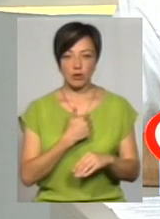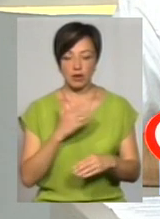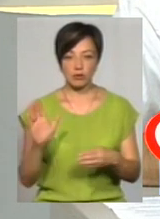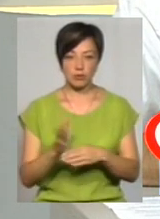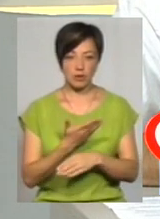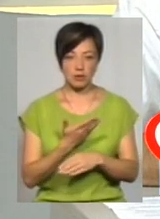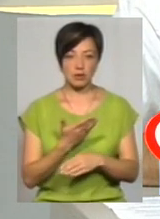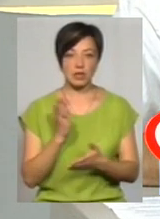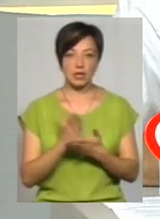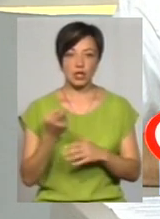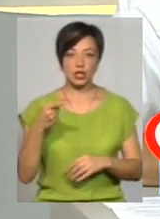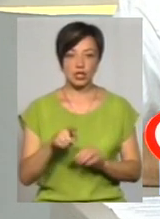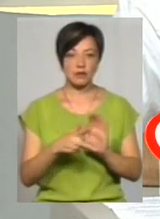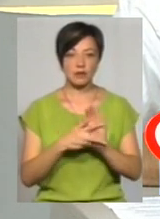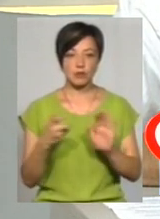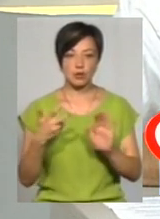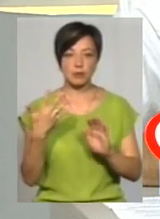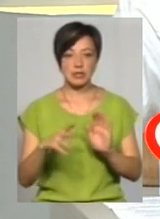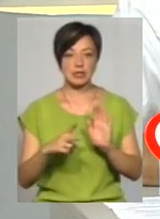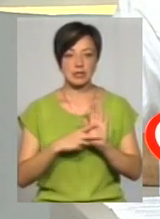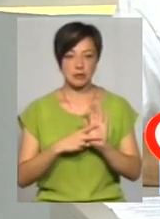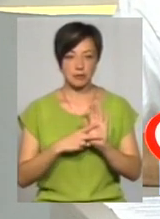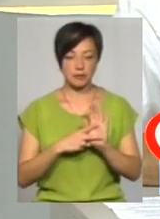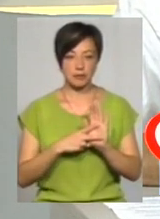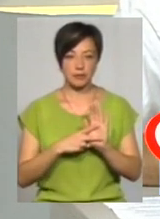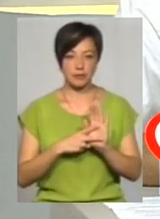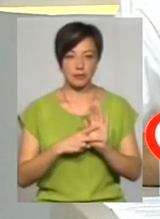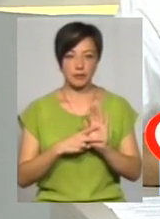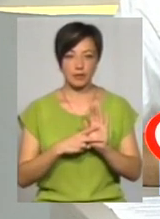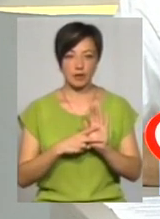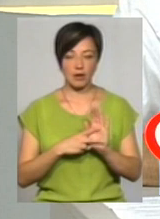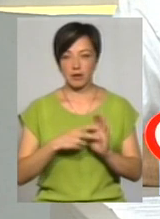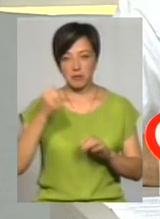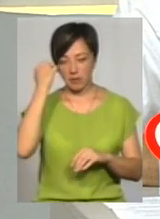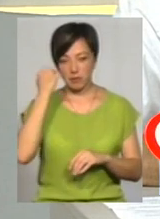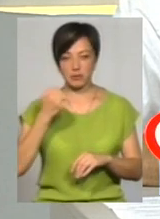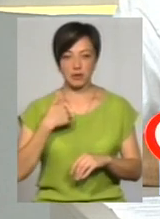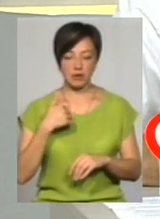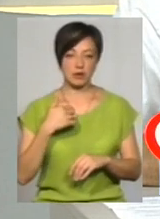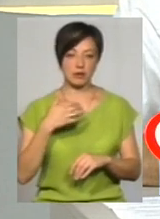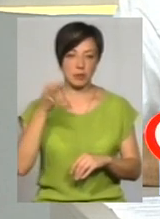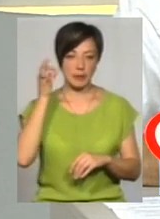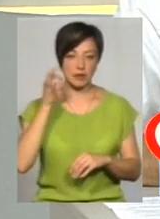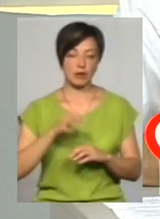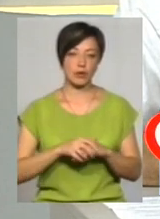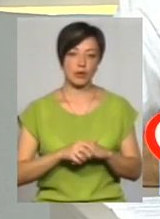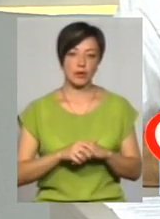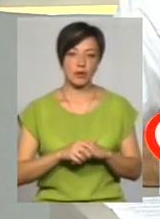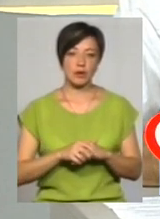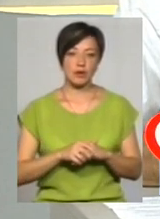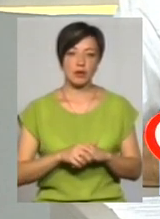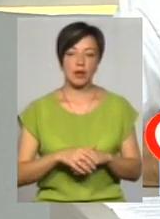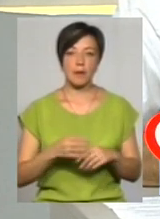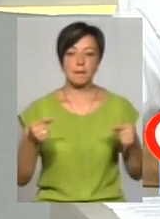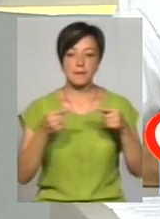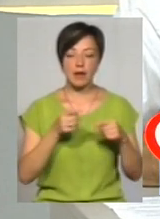зрізати, є 1857. По пам'яті. Пам'ятаю, тому що вже говорив по міській кухні. На певний